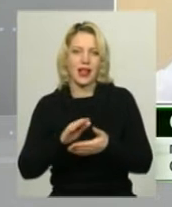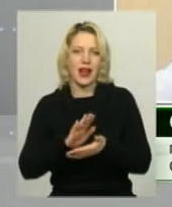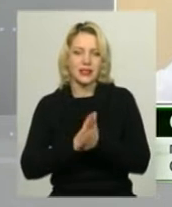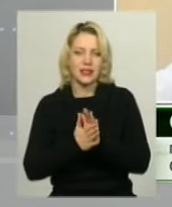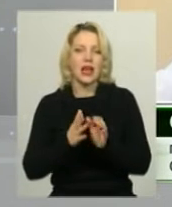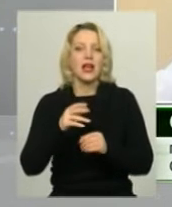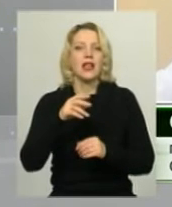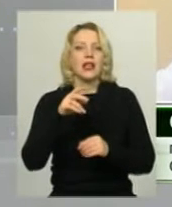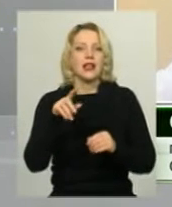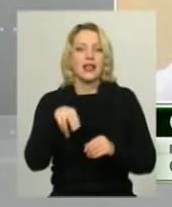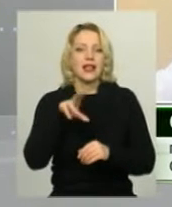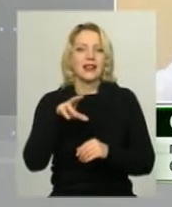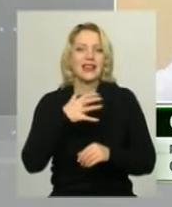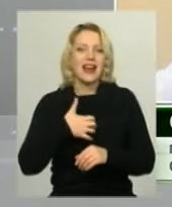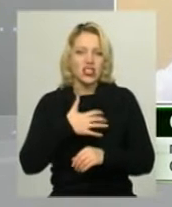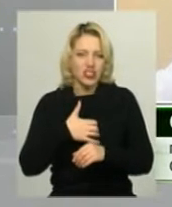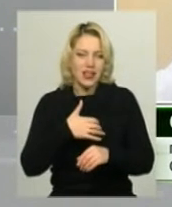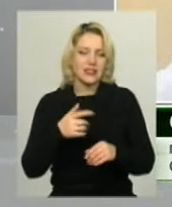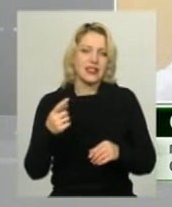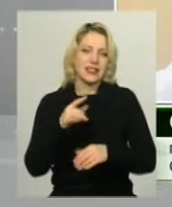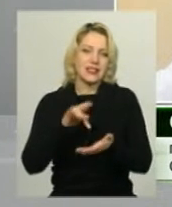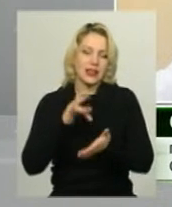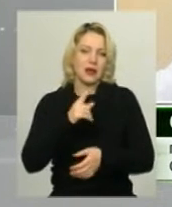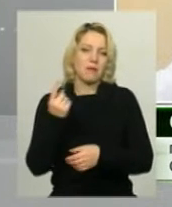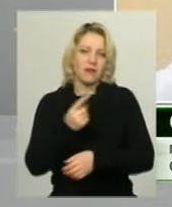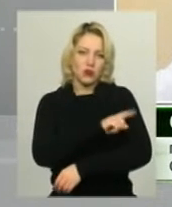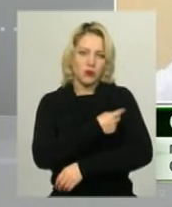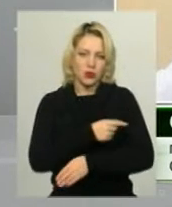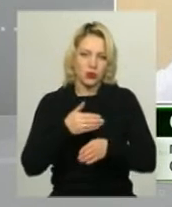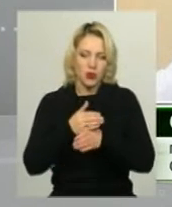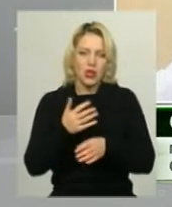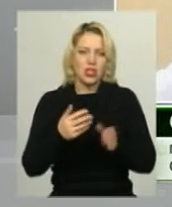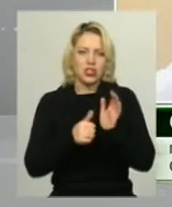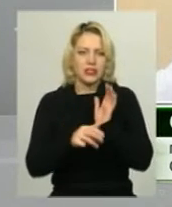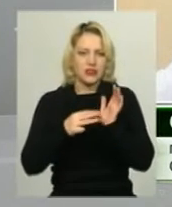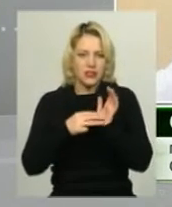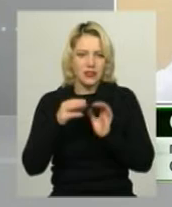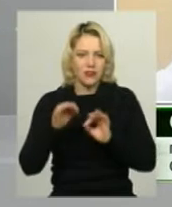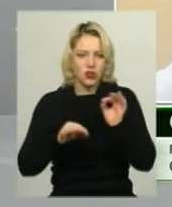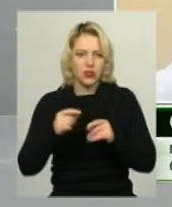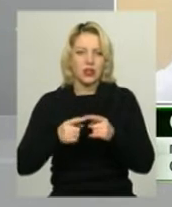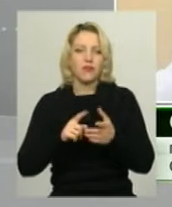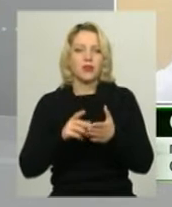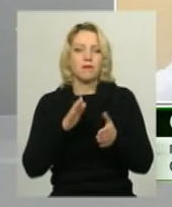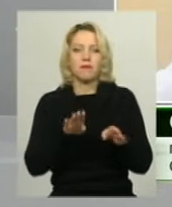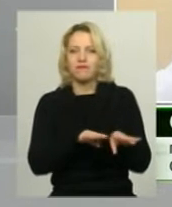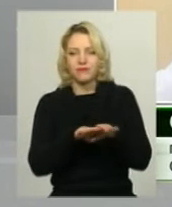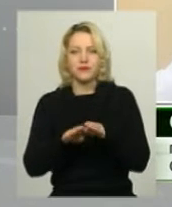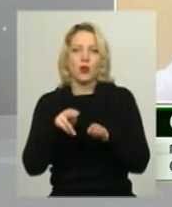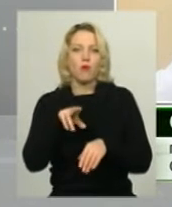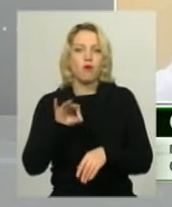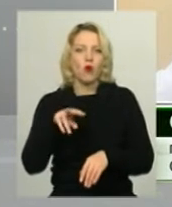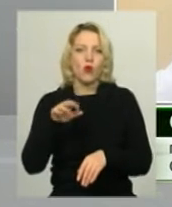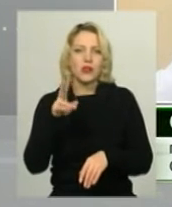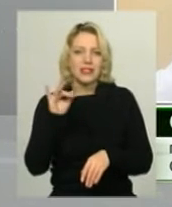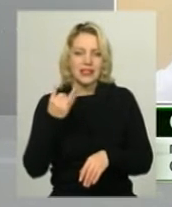Дерожнянський центр первинної медико-санітарної допомоги. 78% декларацій. Практично на одному рівні з Полонським